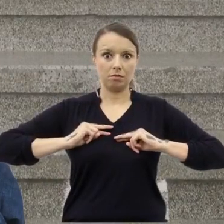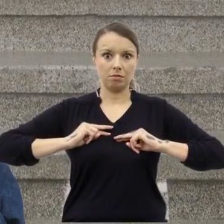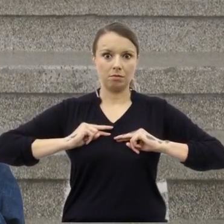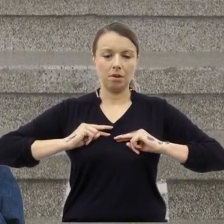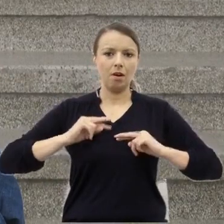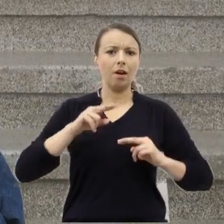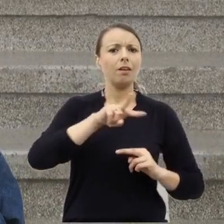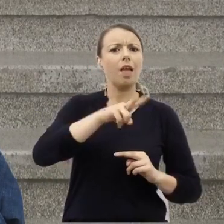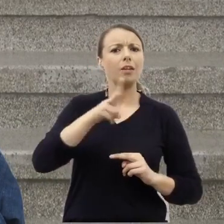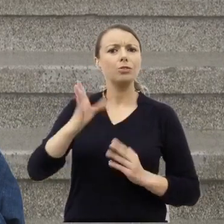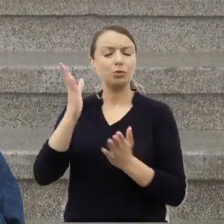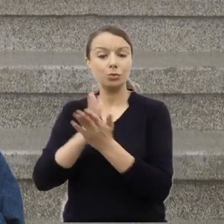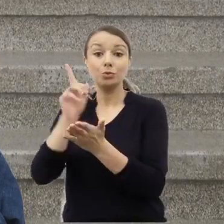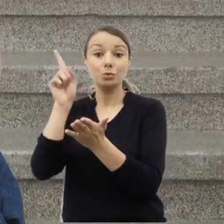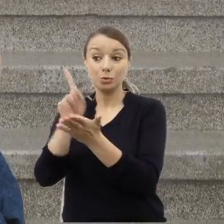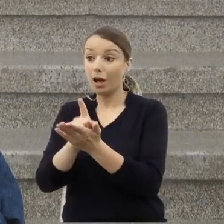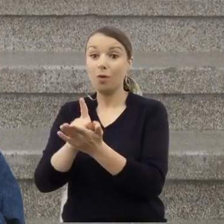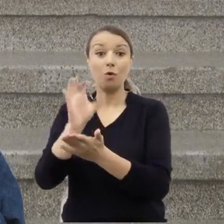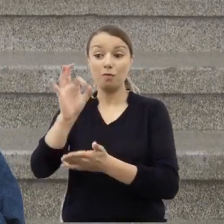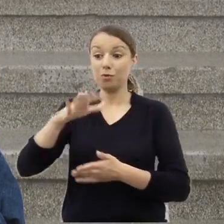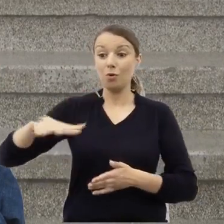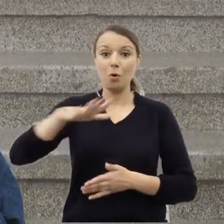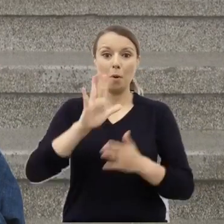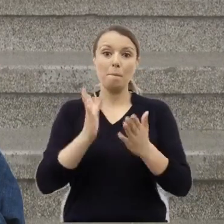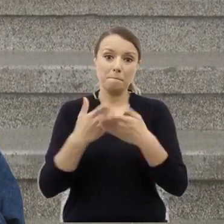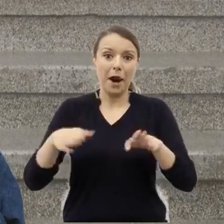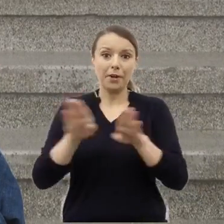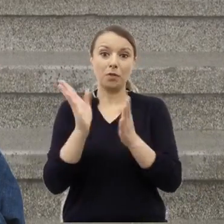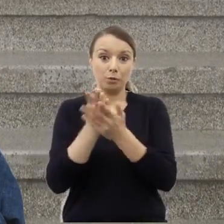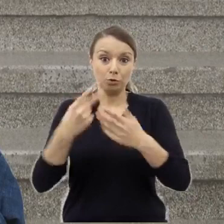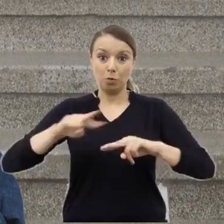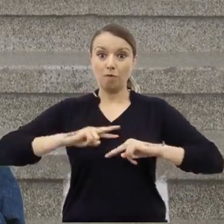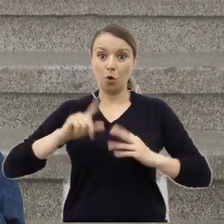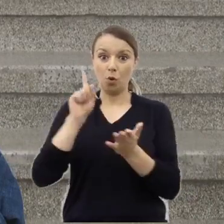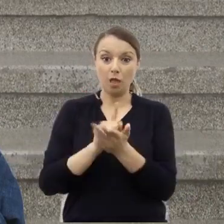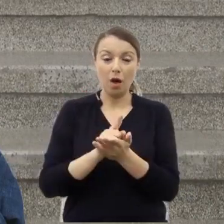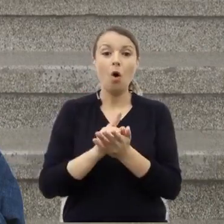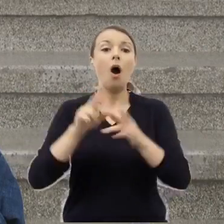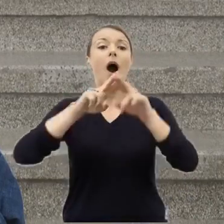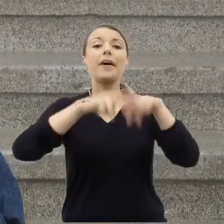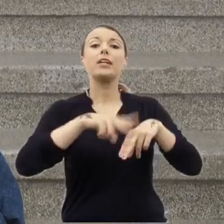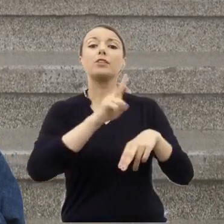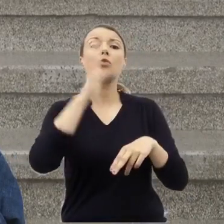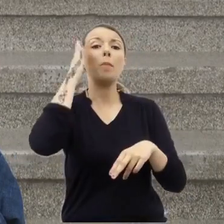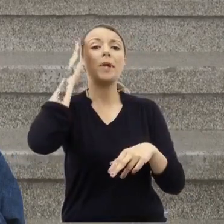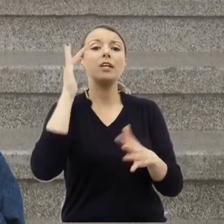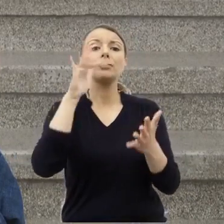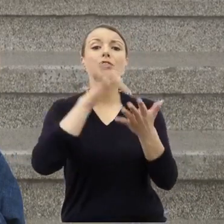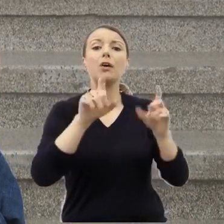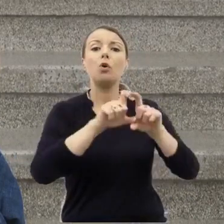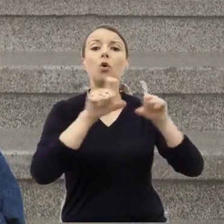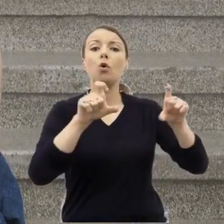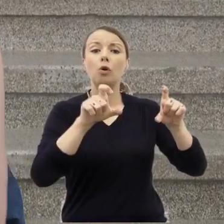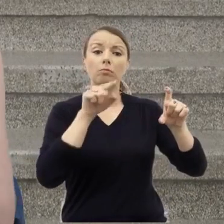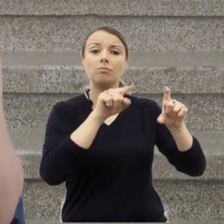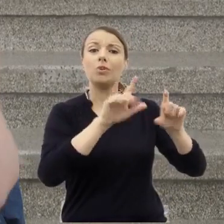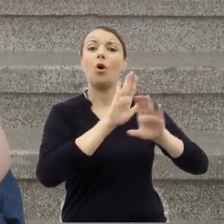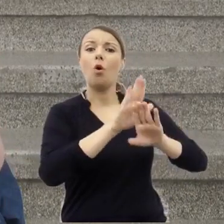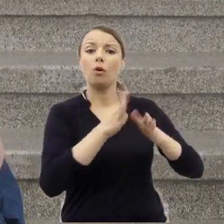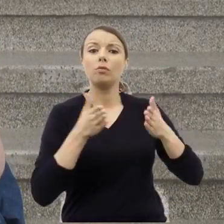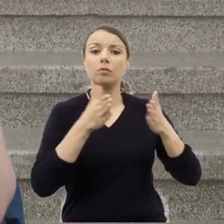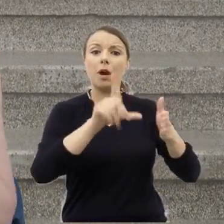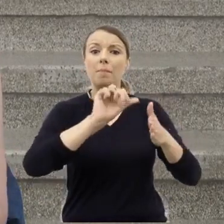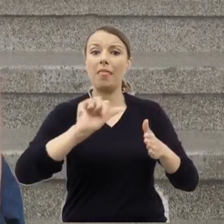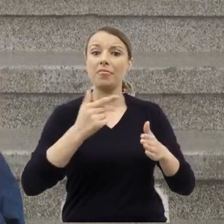Niektórzy już odzyskali, a ci, którzy mieszkali w schronisku przy Planty 7 jeszcze tej własności nie